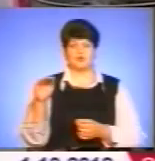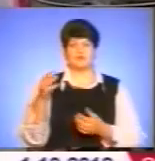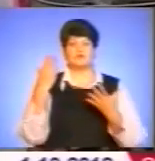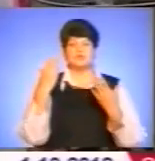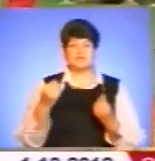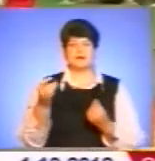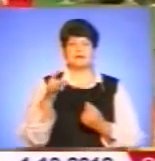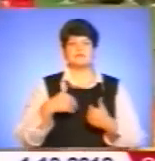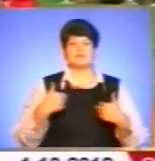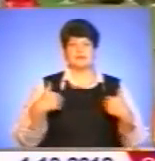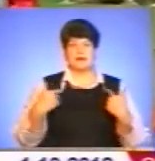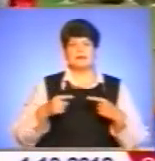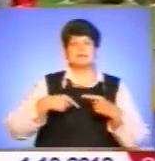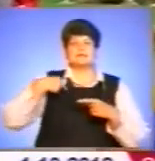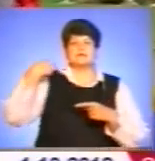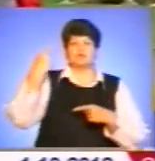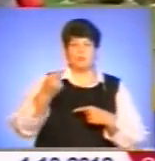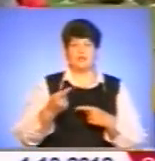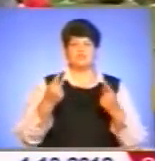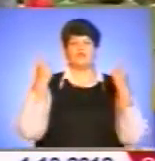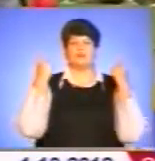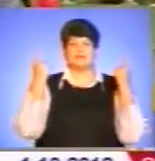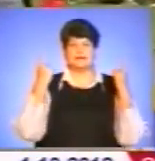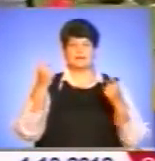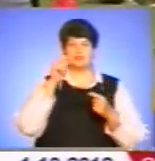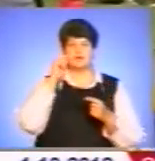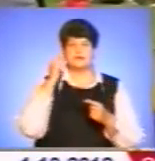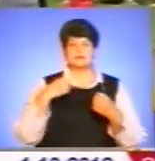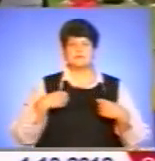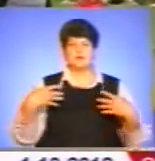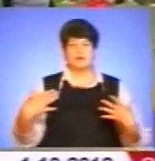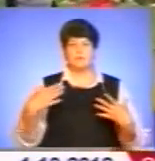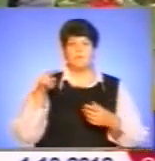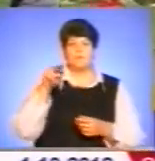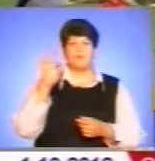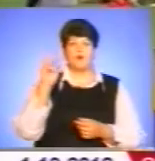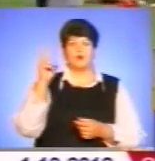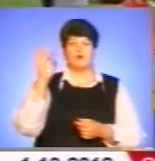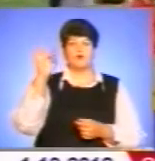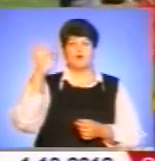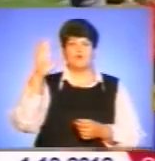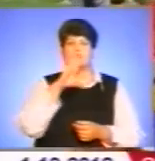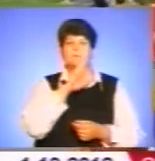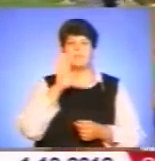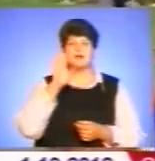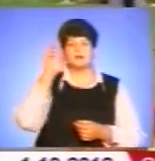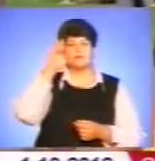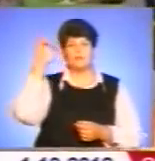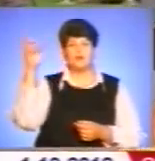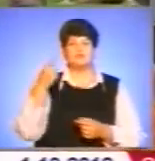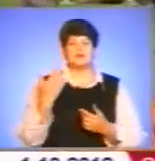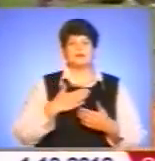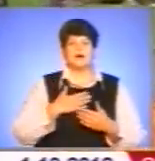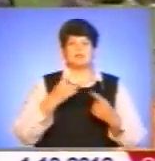вітаю наступаючи великим українським святом і релігійним покрови. Нехай Матер Божа та велика наша